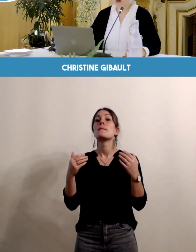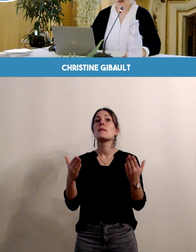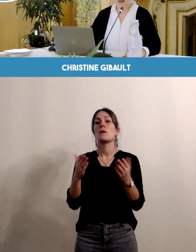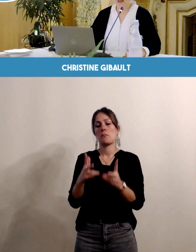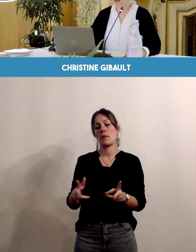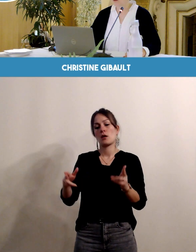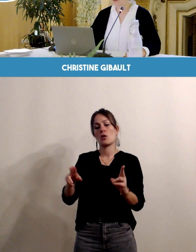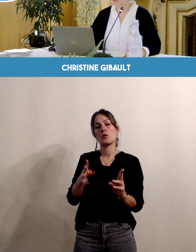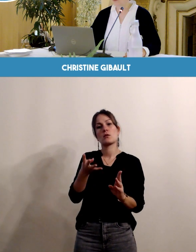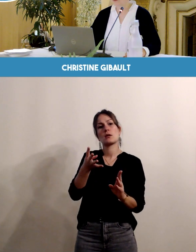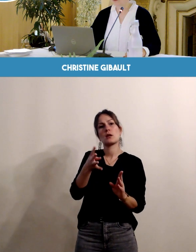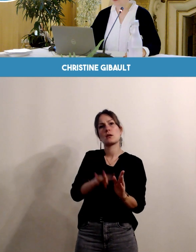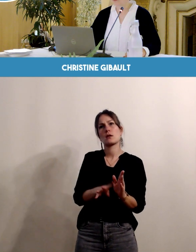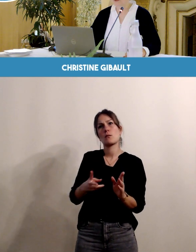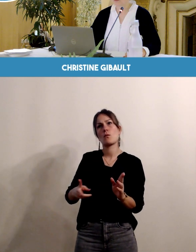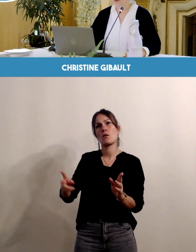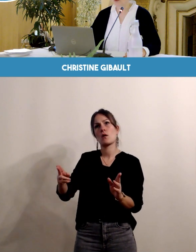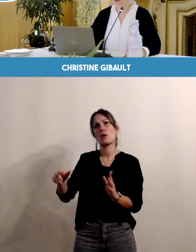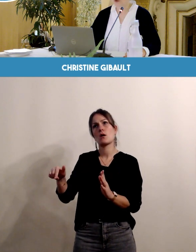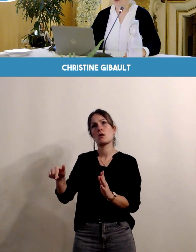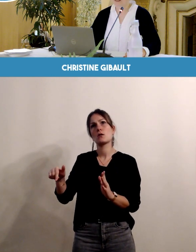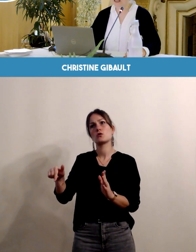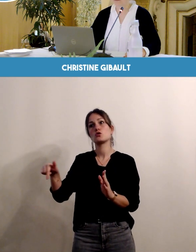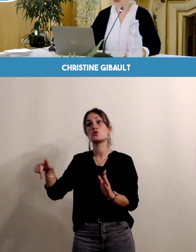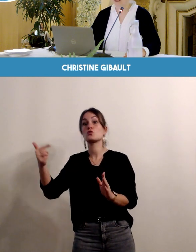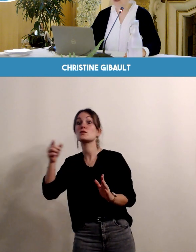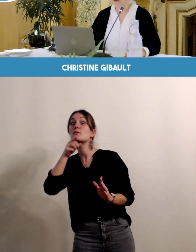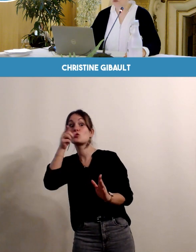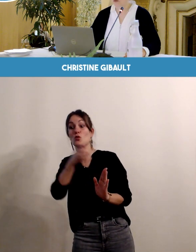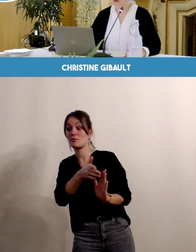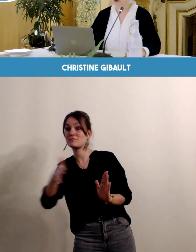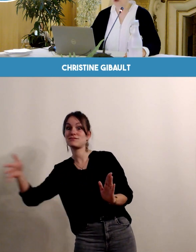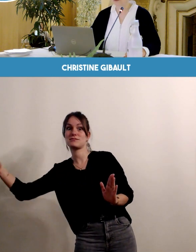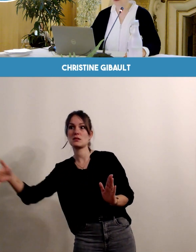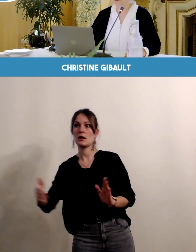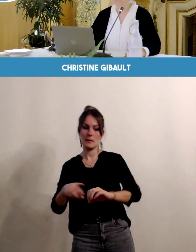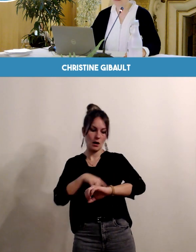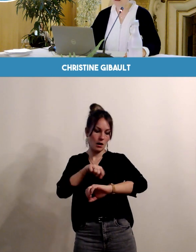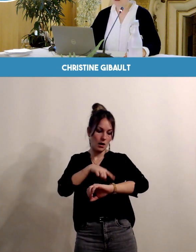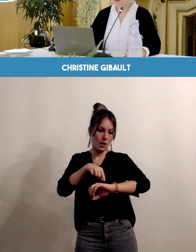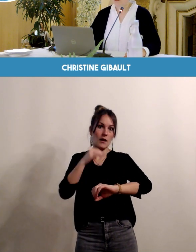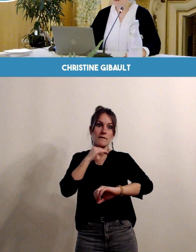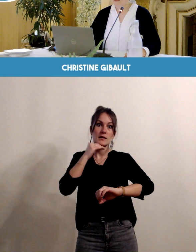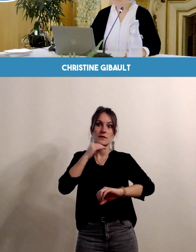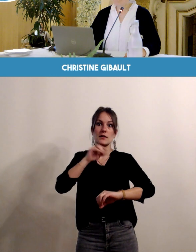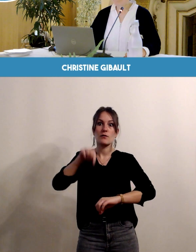quatrième mois et le douzième jour. Je vais essayer d'avancer parce que je vois que l'heure tourne.